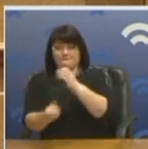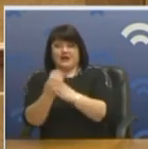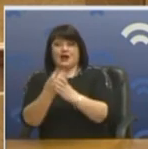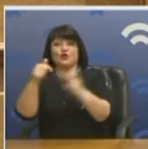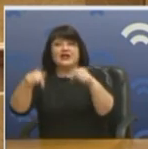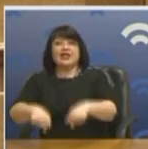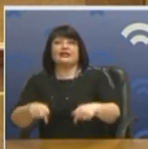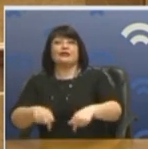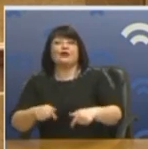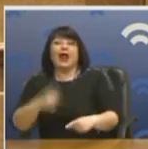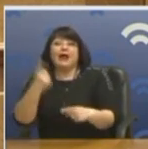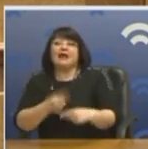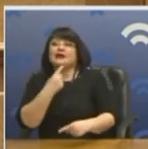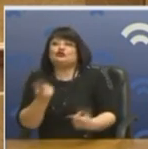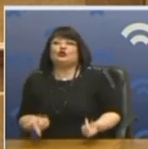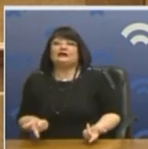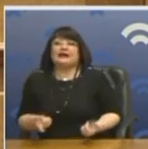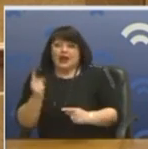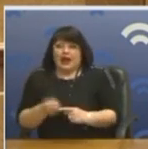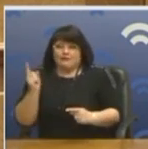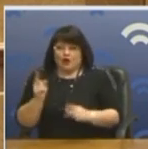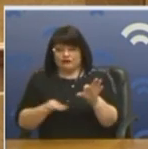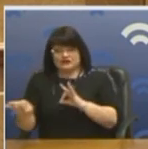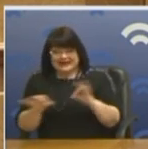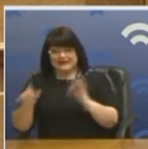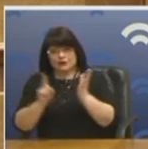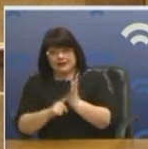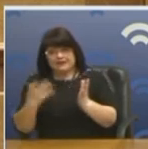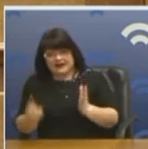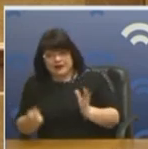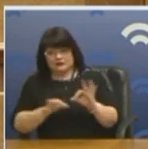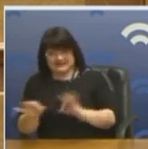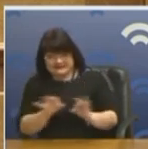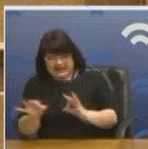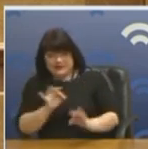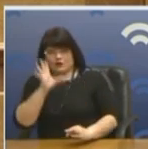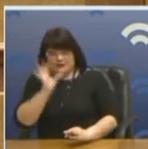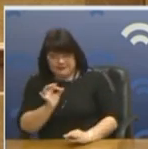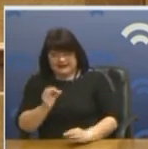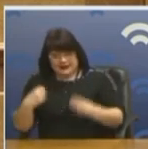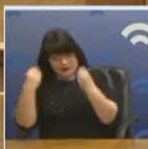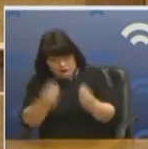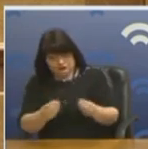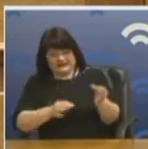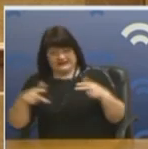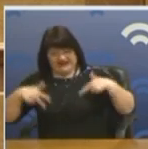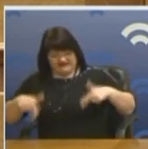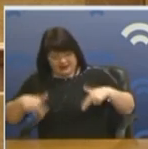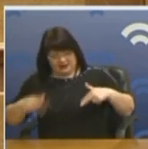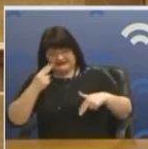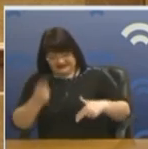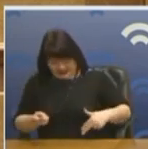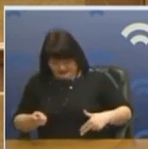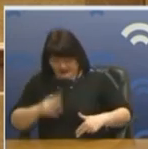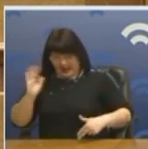κλίμακα. Τι πιο απλά σας τα λέω. Αυτό σημαίνει σχέδιο όμως. Και λέω ας σχεδιάσουμε όλα τα πρόγραμματα, τα πρόγραμματα. Δώσουμε στην κυβέρνηση. Γιατί. Αν θα έρθει